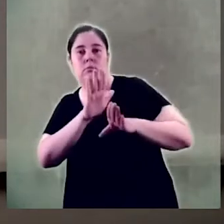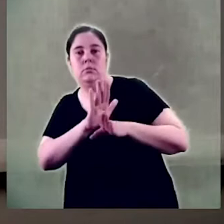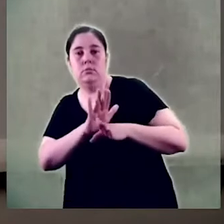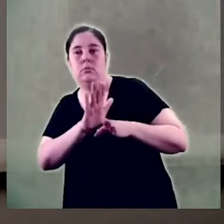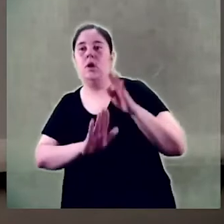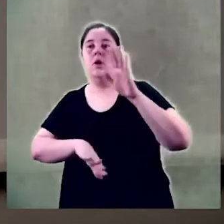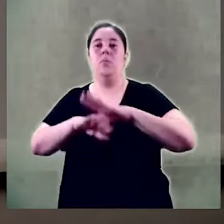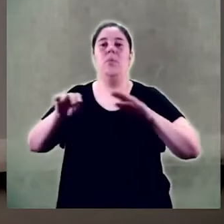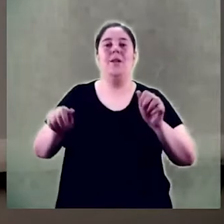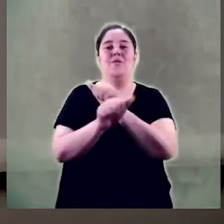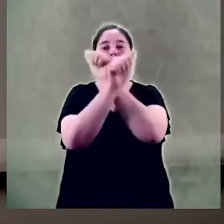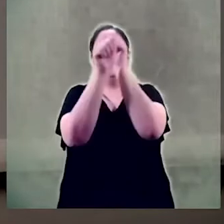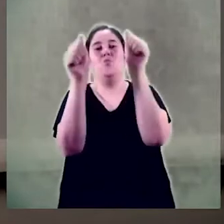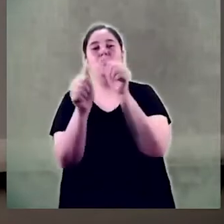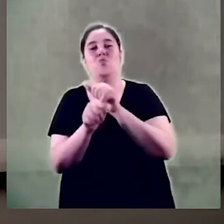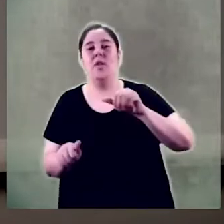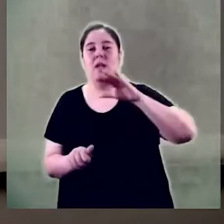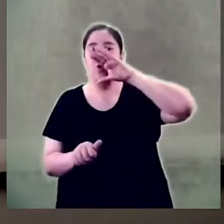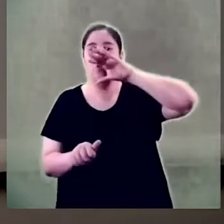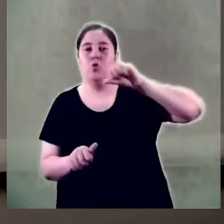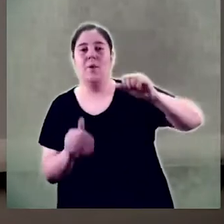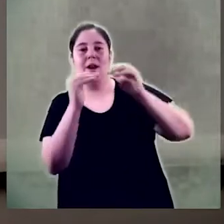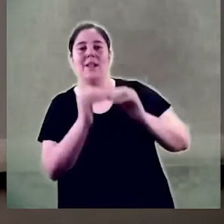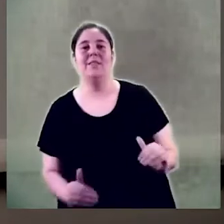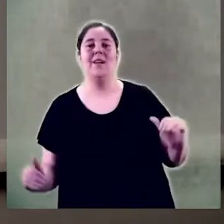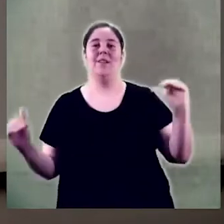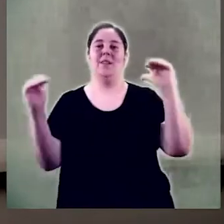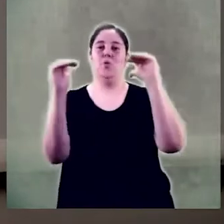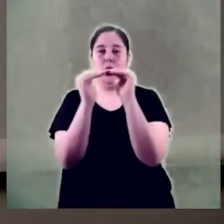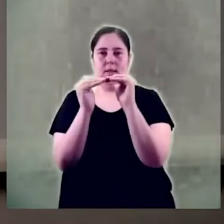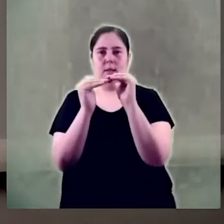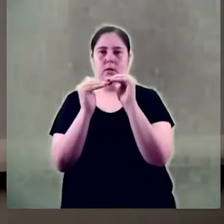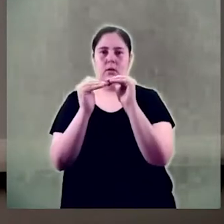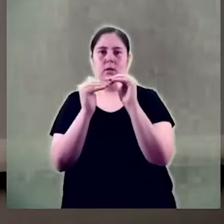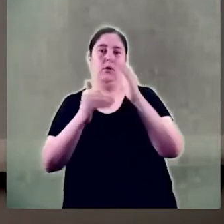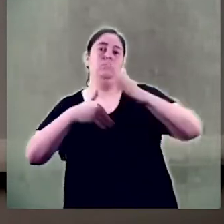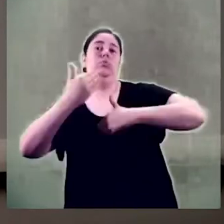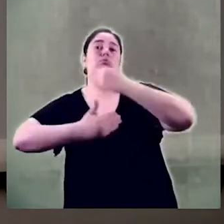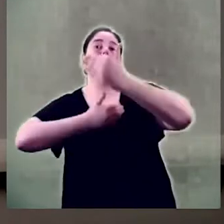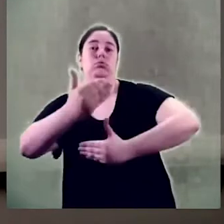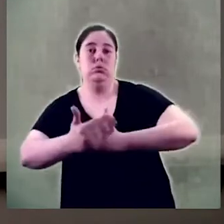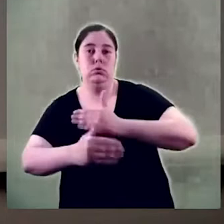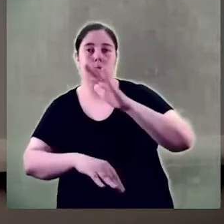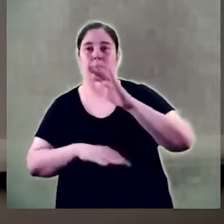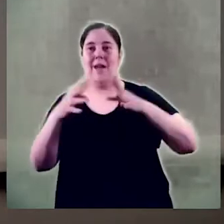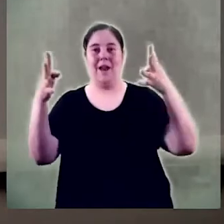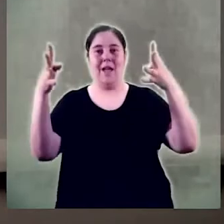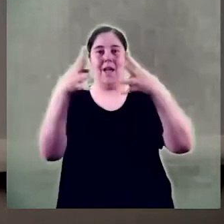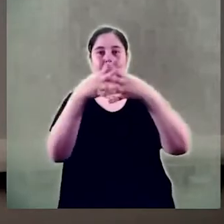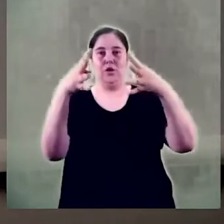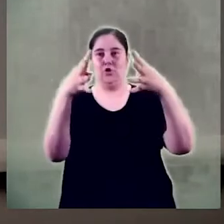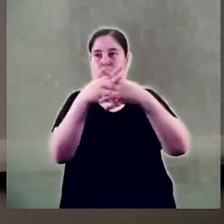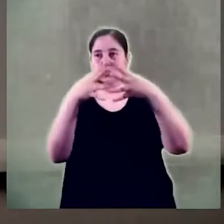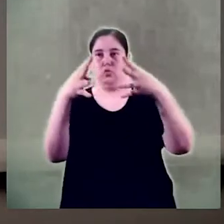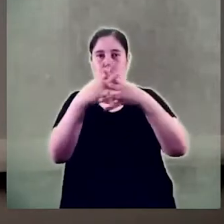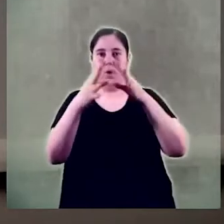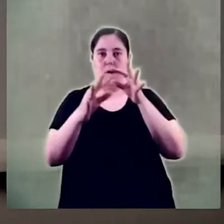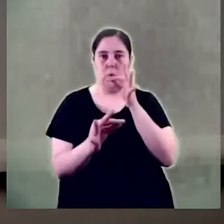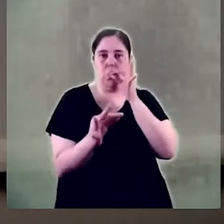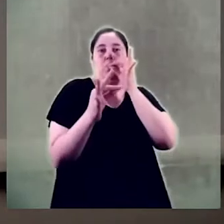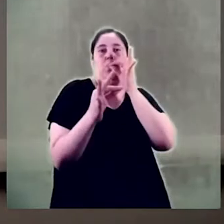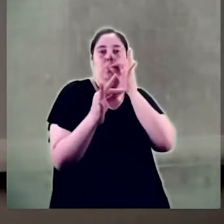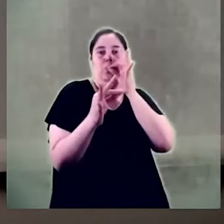tot aquest model de governança d'igualtat amb el qual volem impregnar l'estructura. D'aquí la raó per la qual